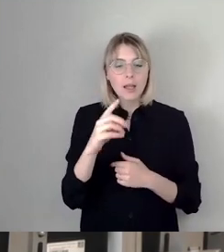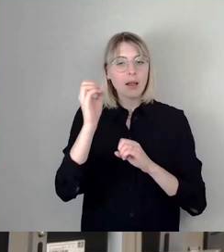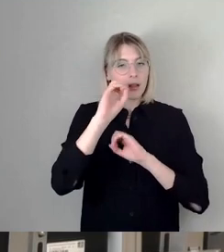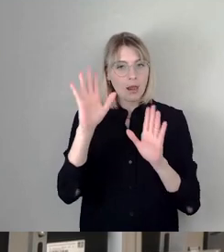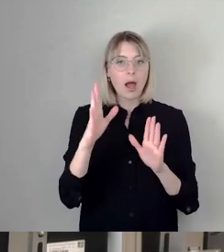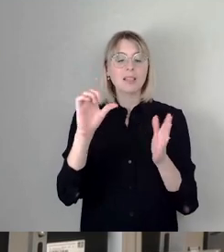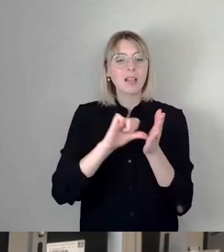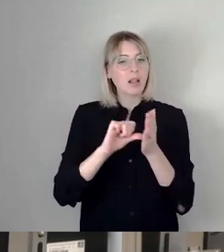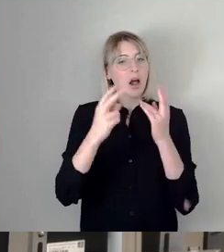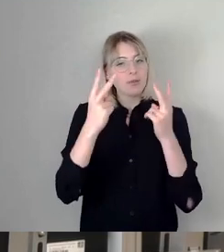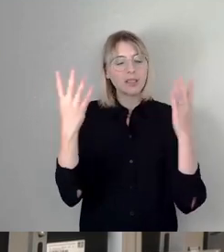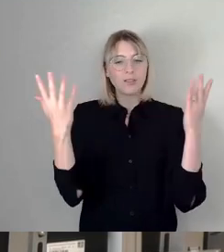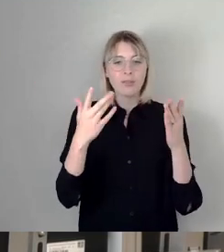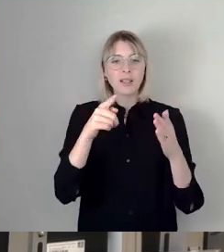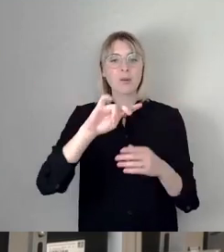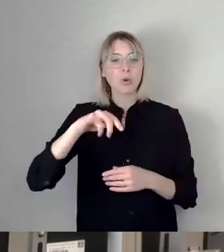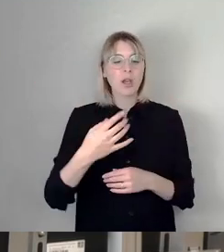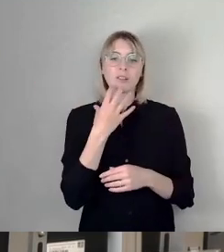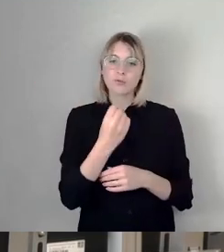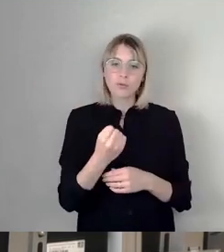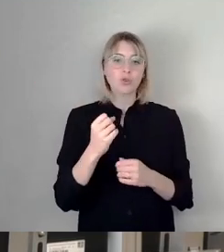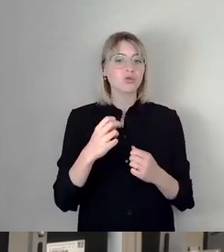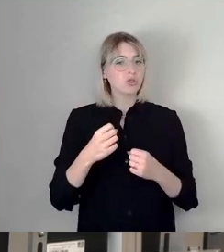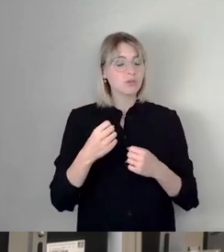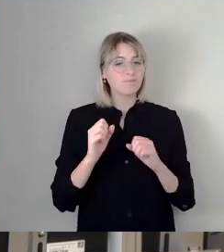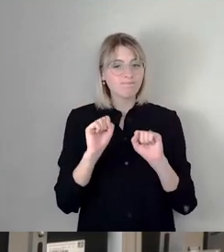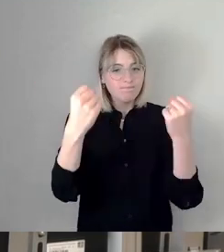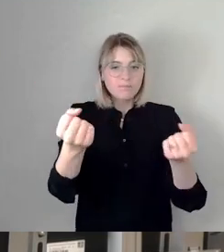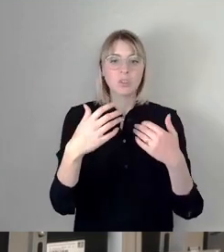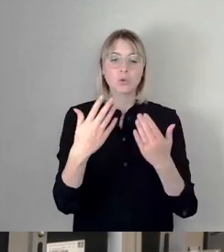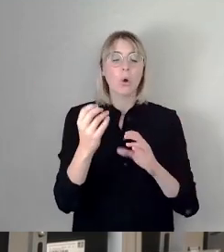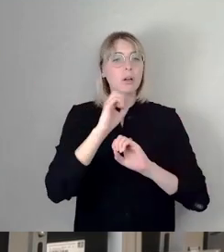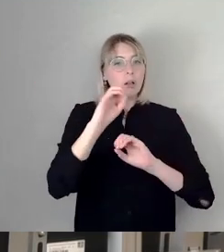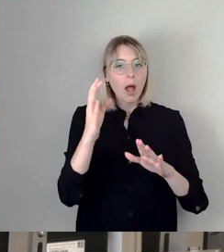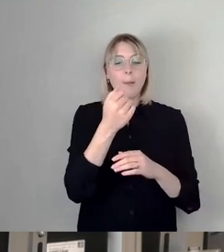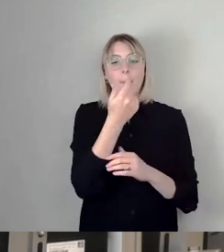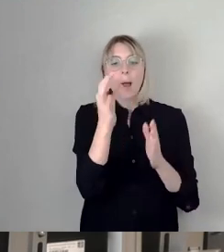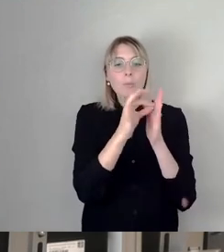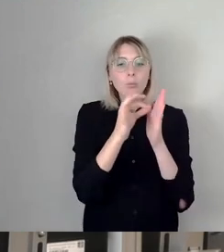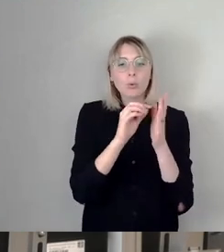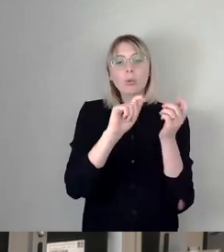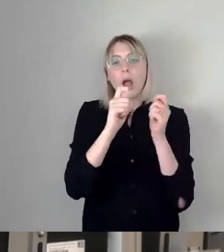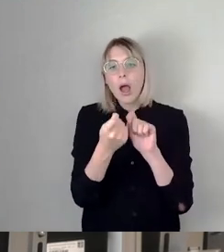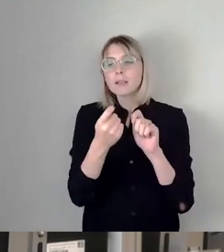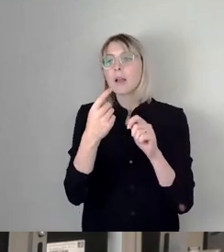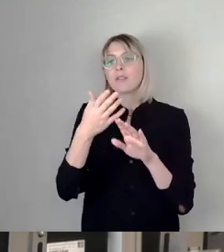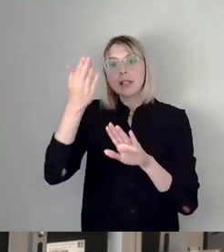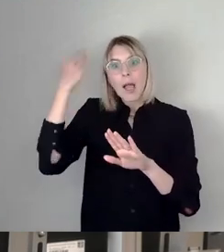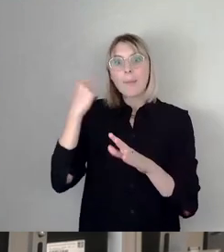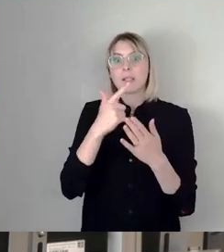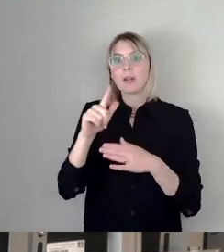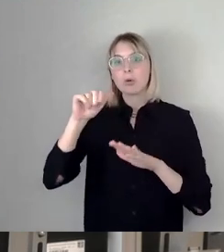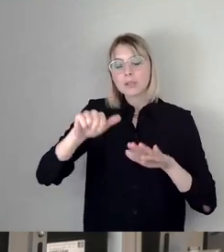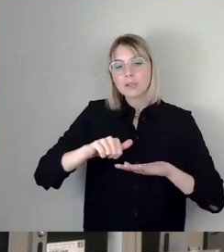vorankommen. Sicherlich würde man im Detail auch das eine oder andere vielleicht anders machen als 2016. wir als Stadtrat müssen